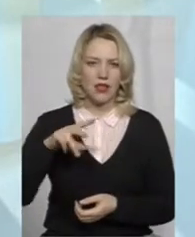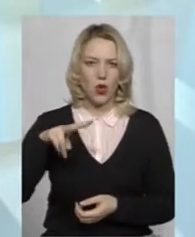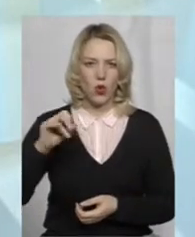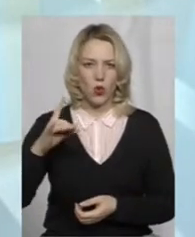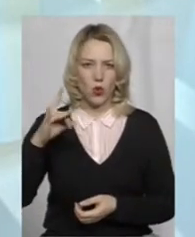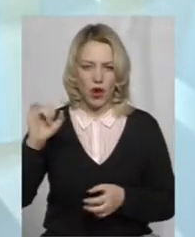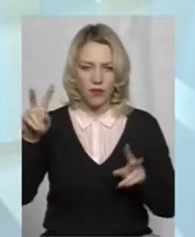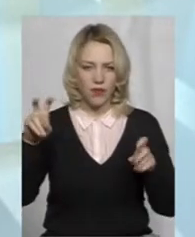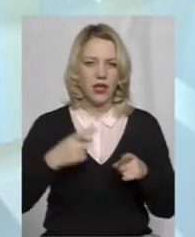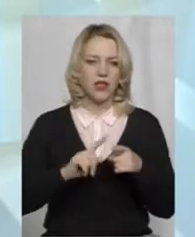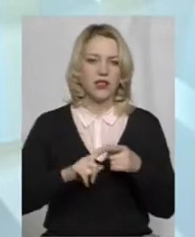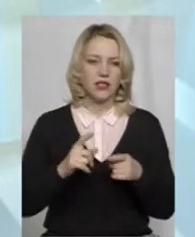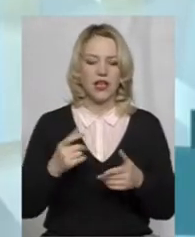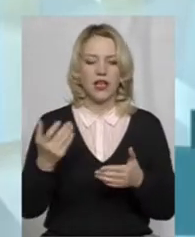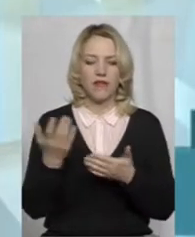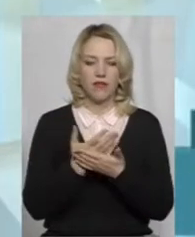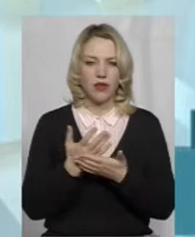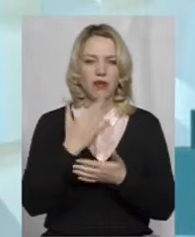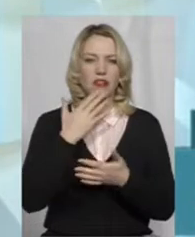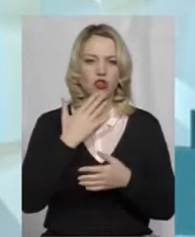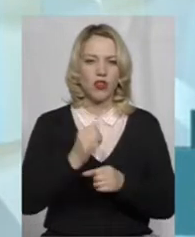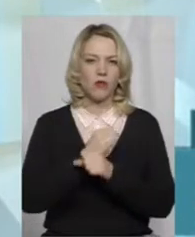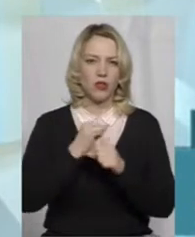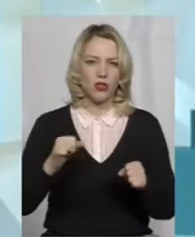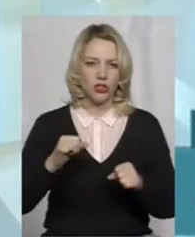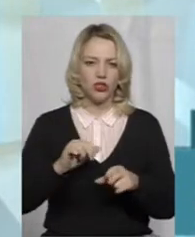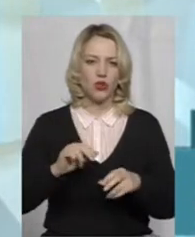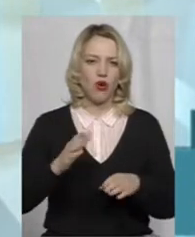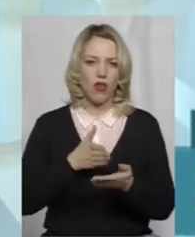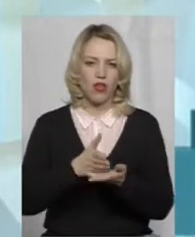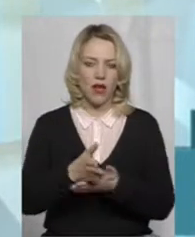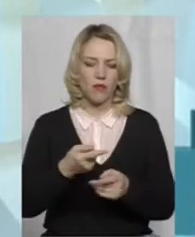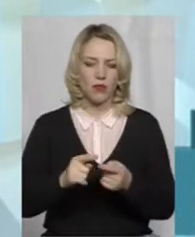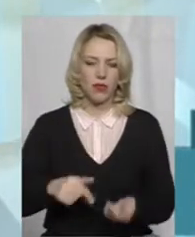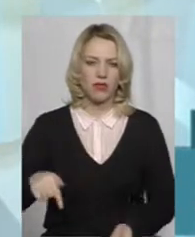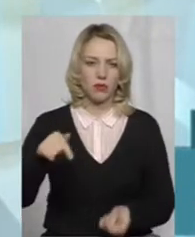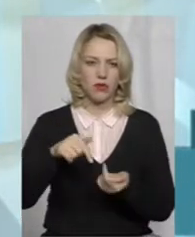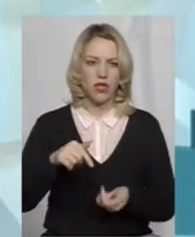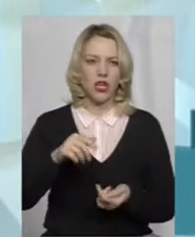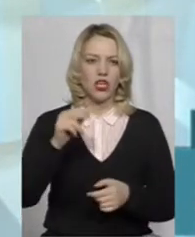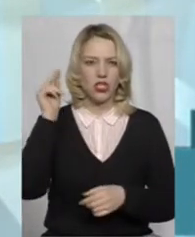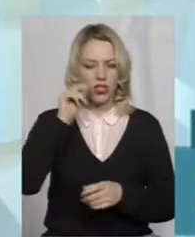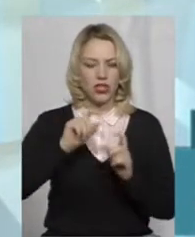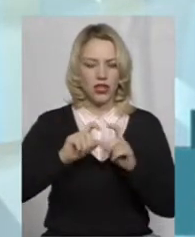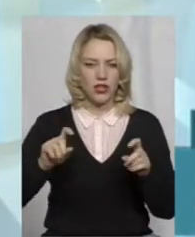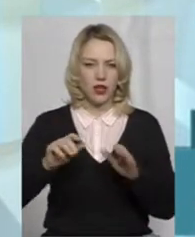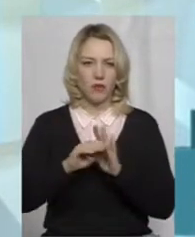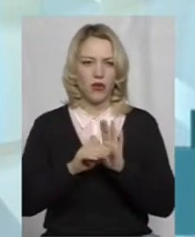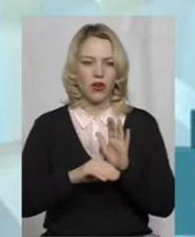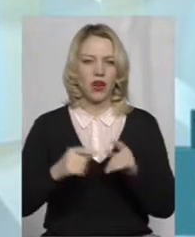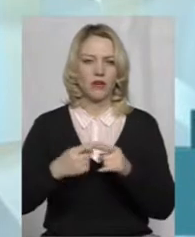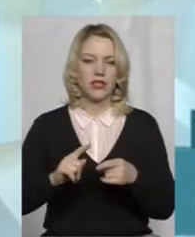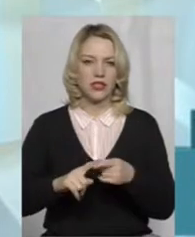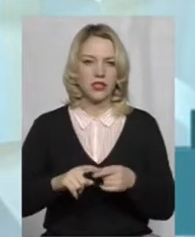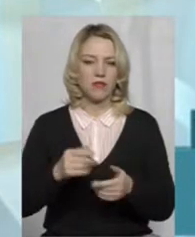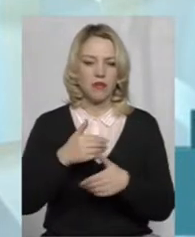Це фільми національно-патріотичного напрямку, і вони відповідають ще й шкільної і шкільній програмі. Тобто ми